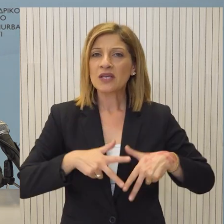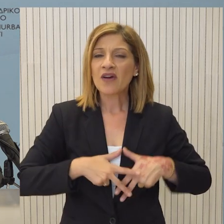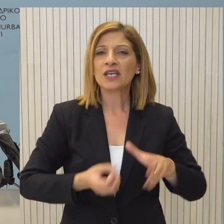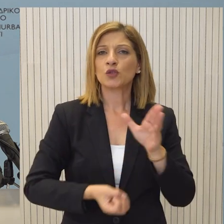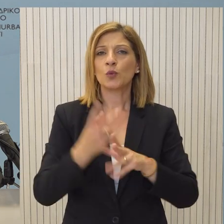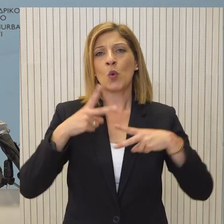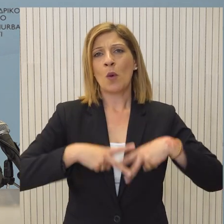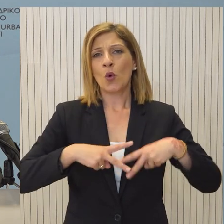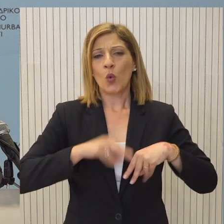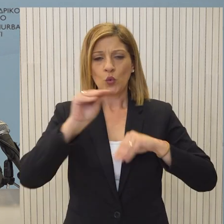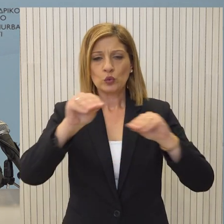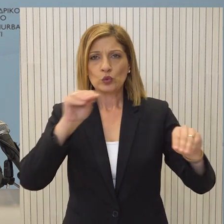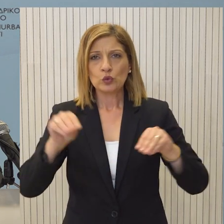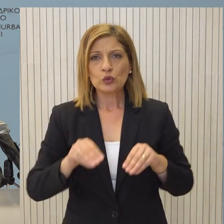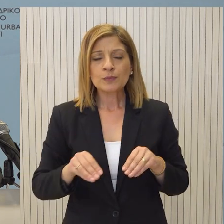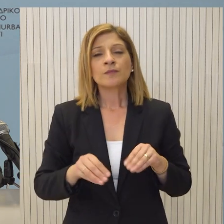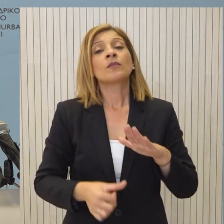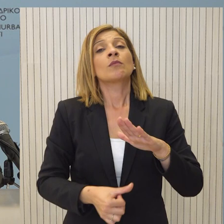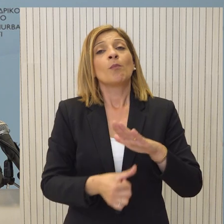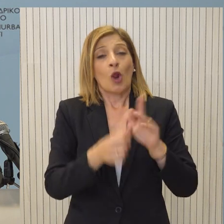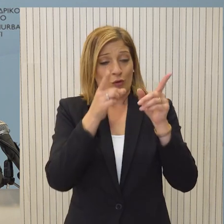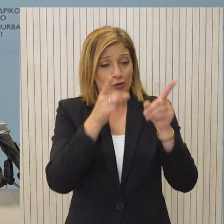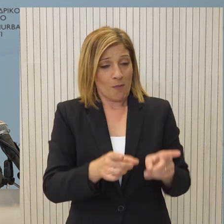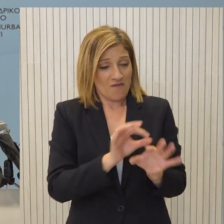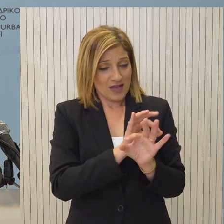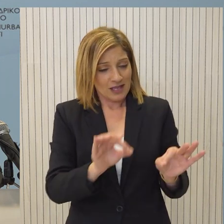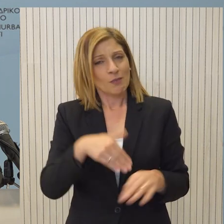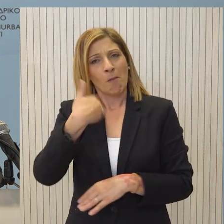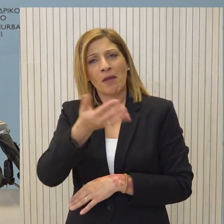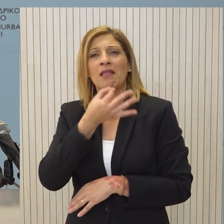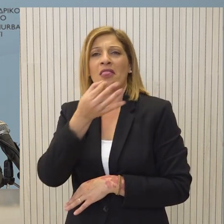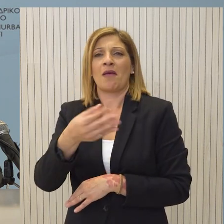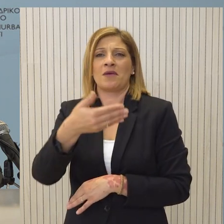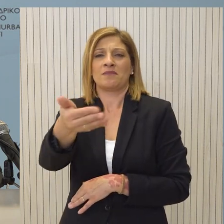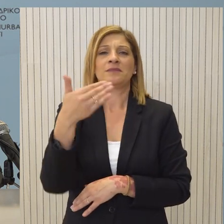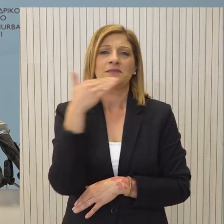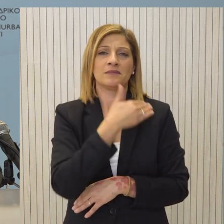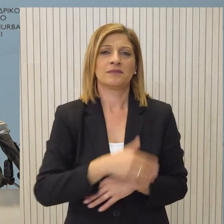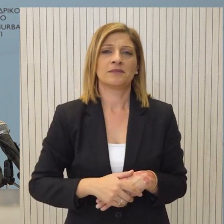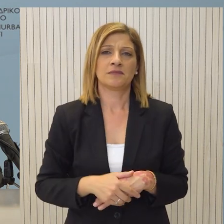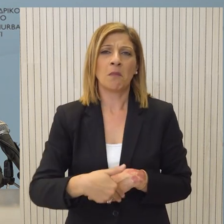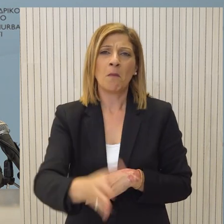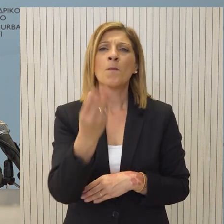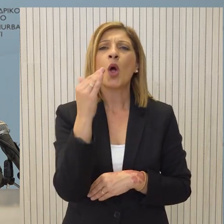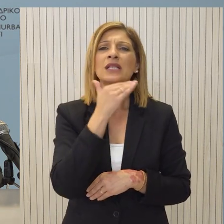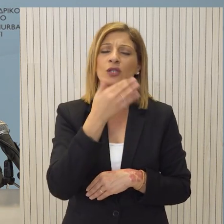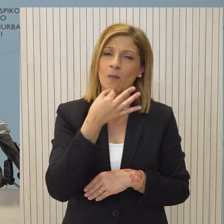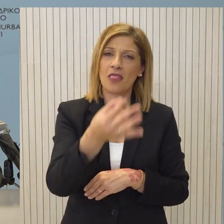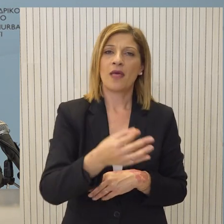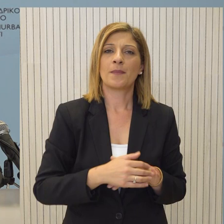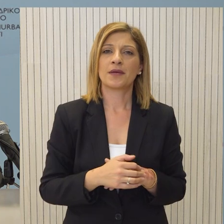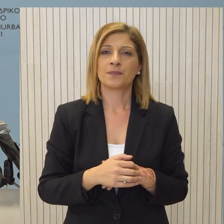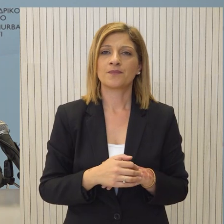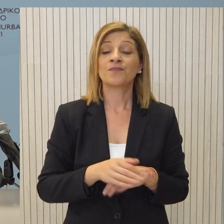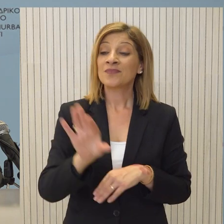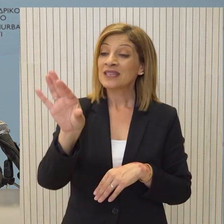Ο Πρόεδρος της Δημοκρατίας, μόλις λάβει τις αποφάσεις του, θα τις κοινοποιήσει το επόμενο διάστημα. Πολύ σύντομα, ως